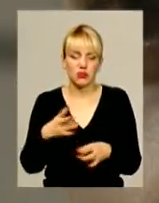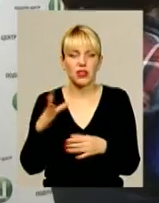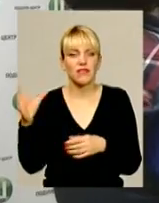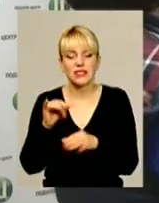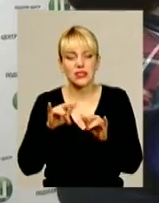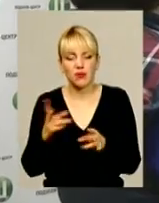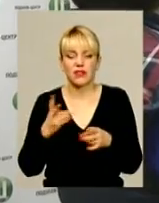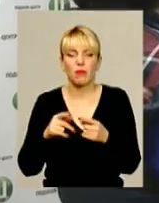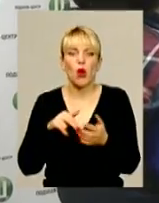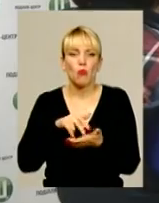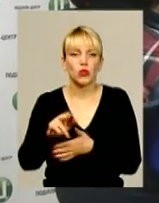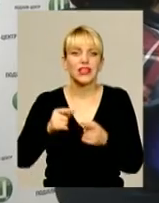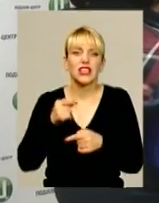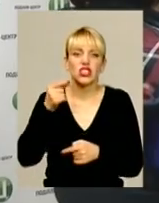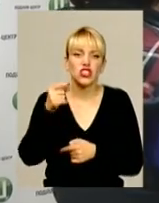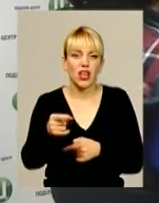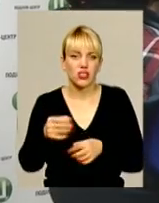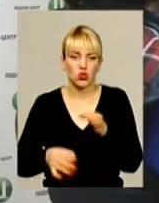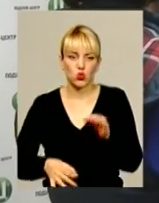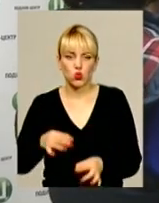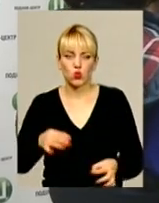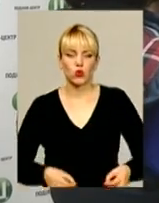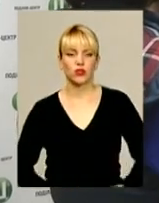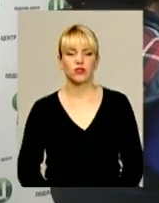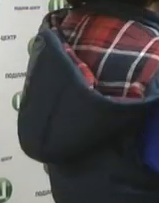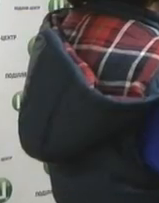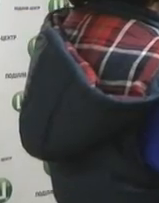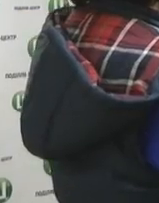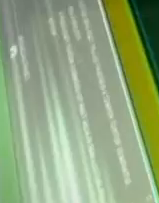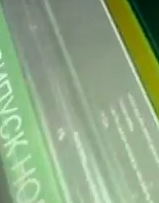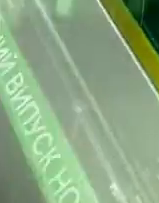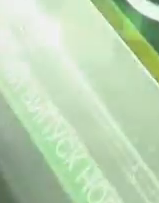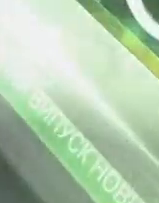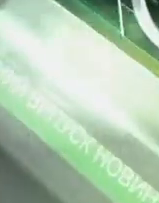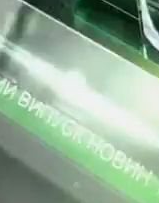через суд. Світлана Русіна, Володимир Стаприкін. Для інформаційного випуску.